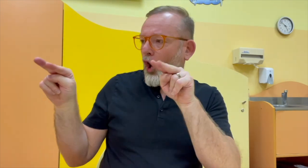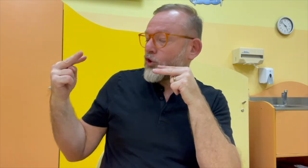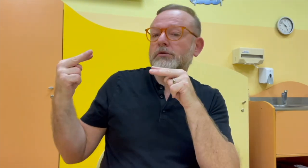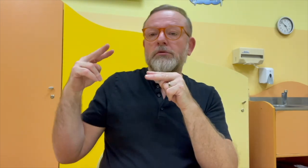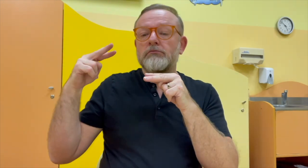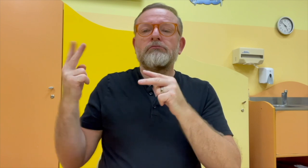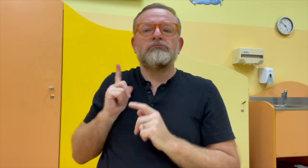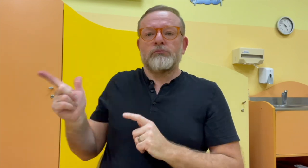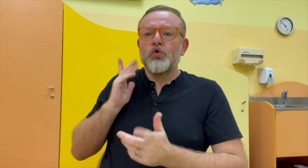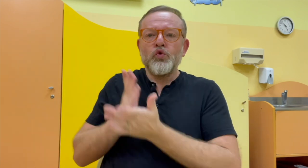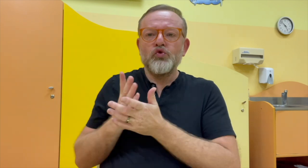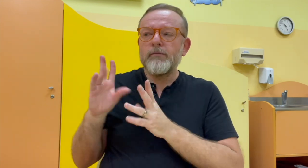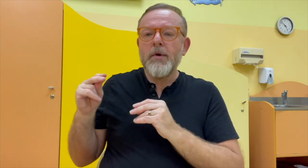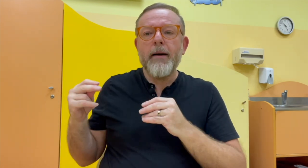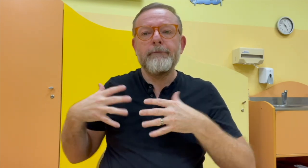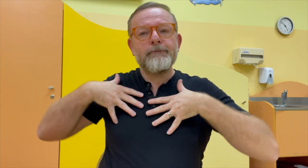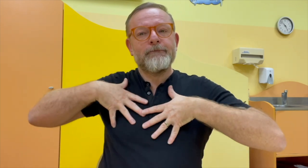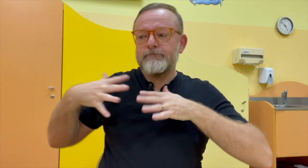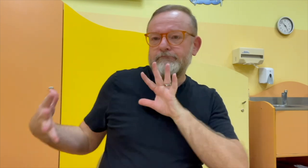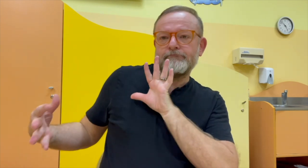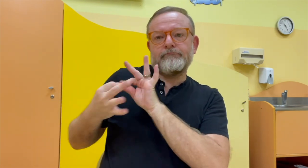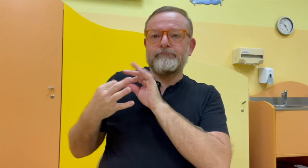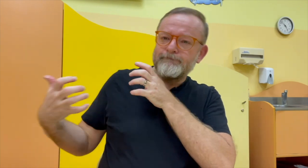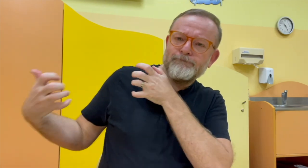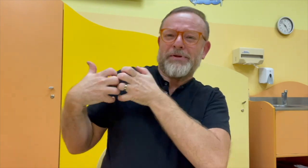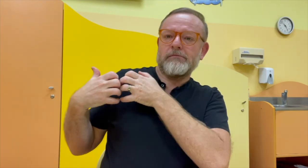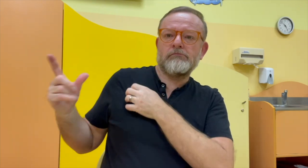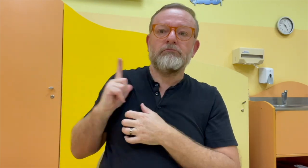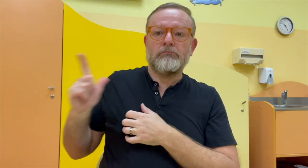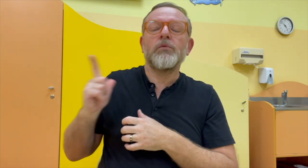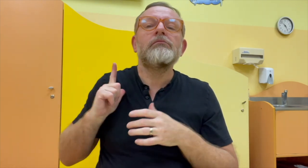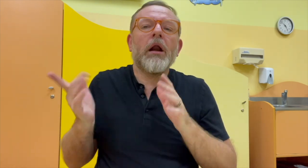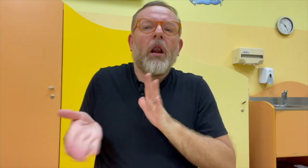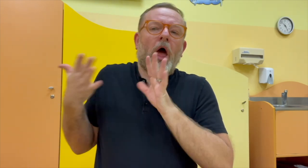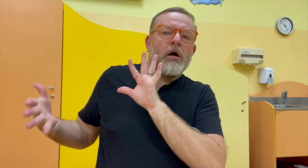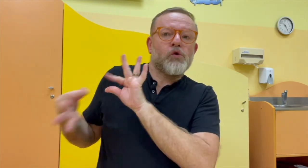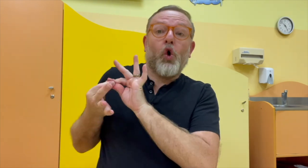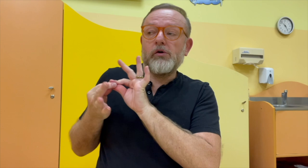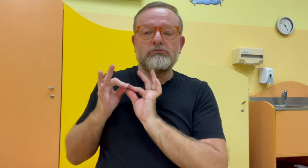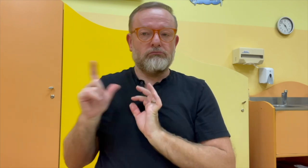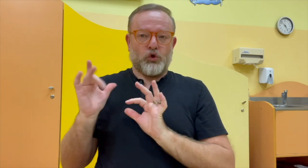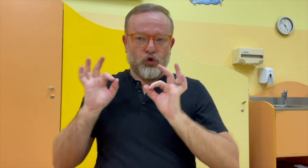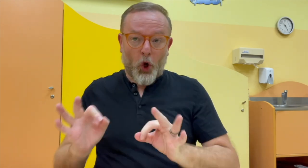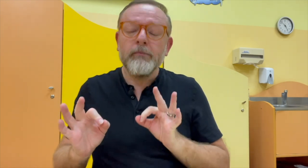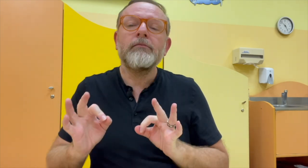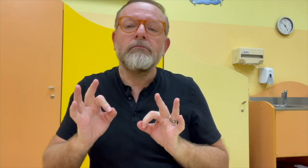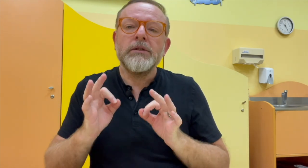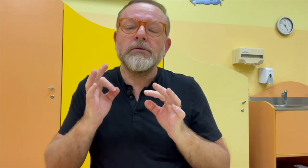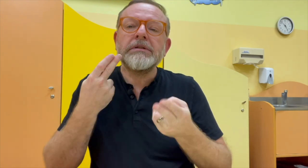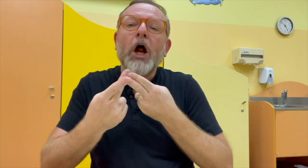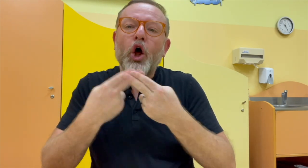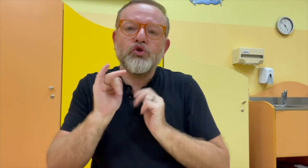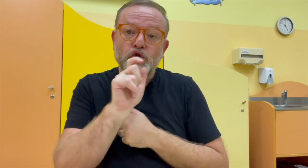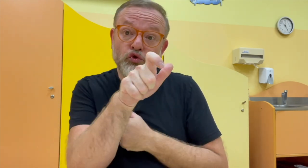že jsme poznali, že se něco děje, takže jeden učitel byl schopný převzat výuku toho druhého učitele. A opravdu ta